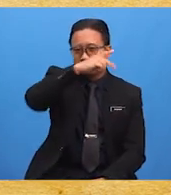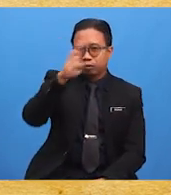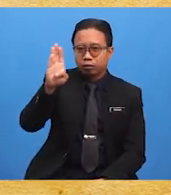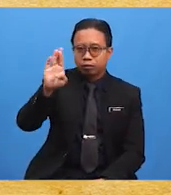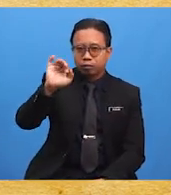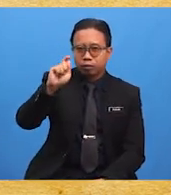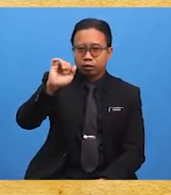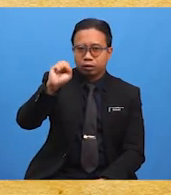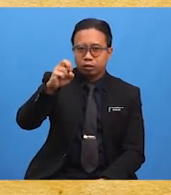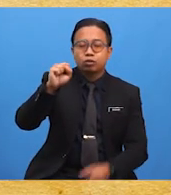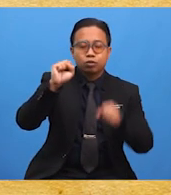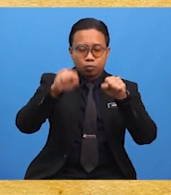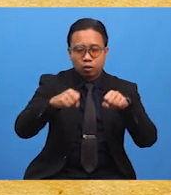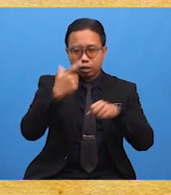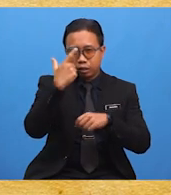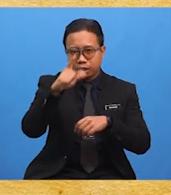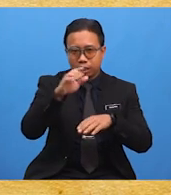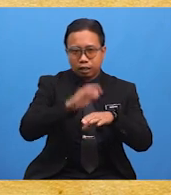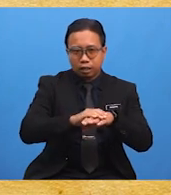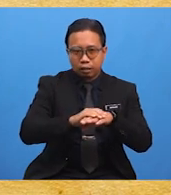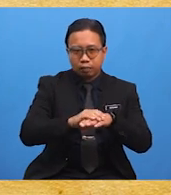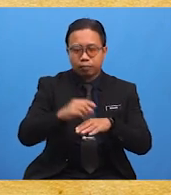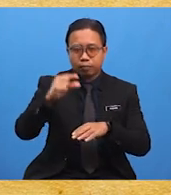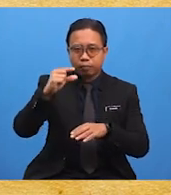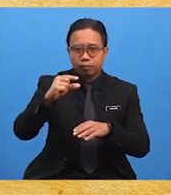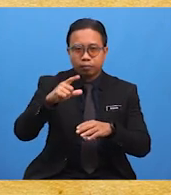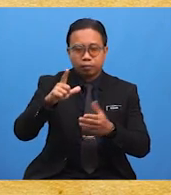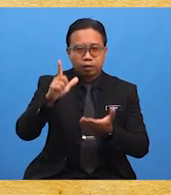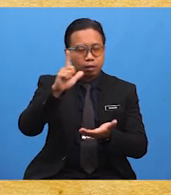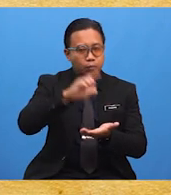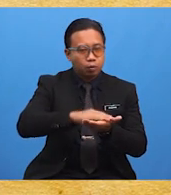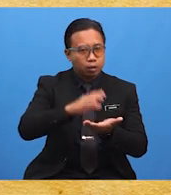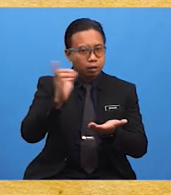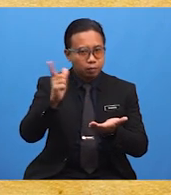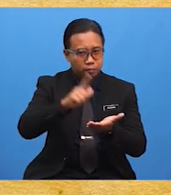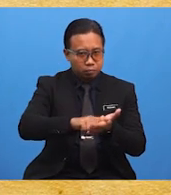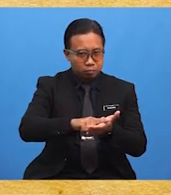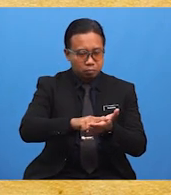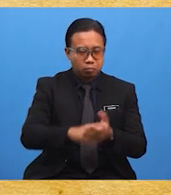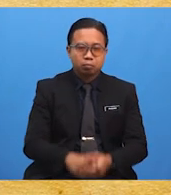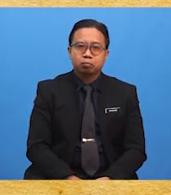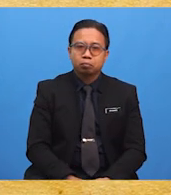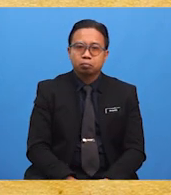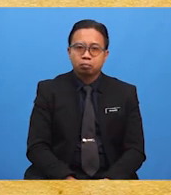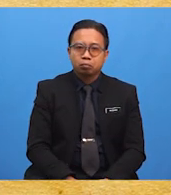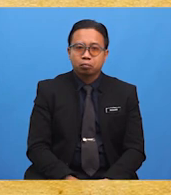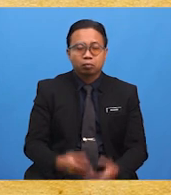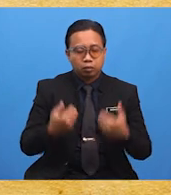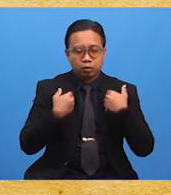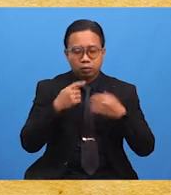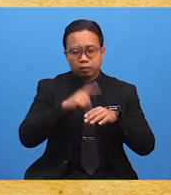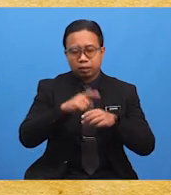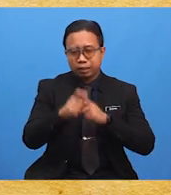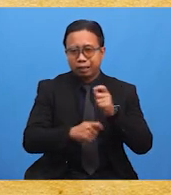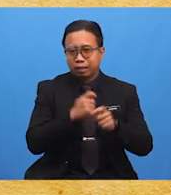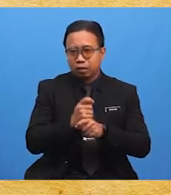dilihat dalam satu laporan oleh George Maxwell bagi negeri-negeri Melayu bersekutu pada tahun